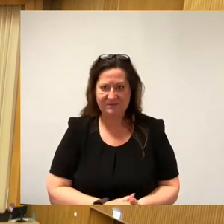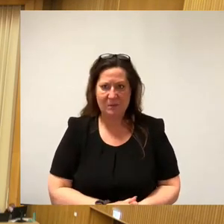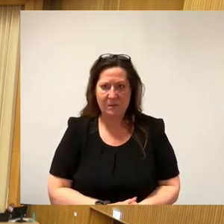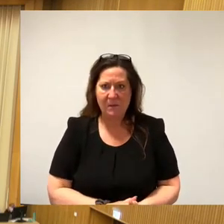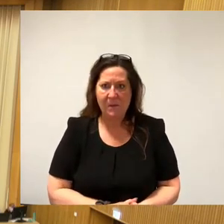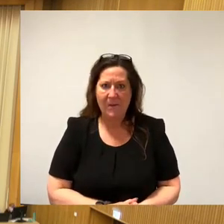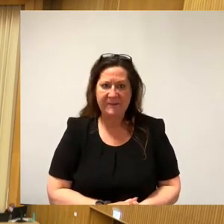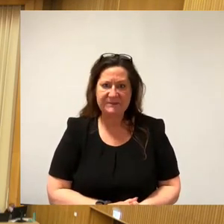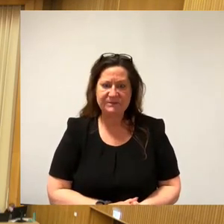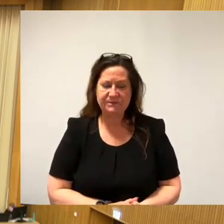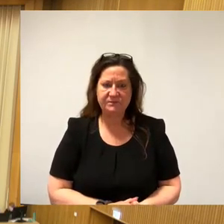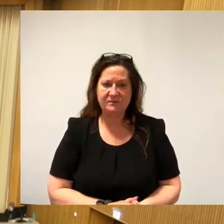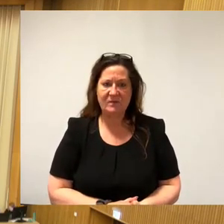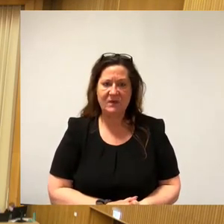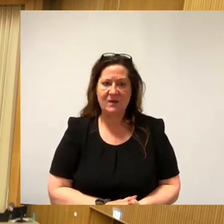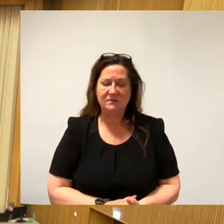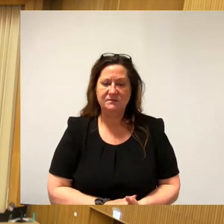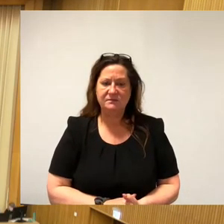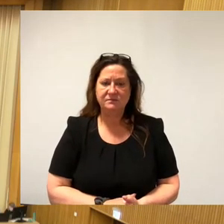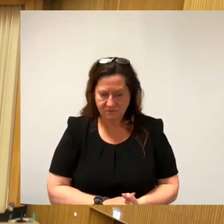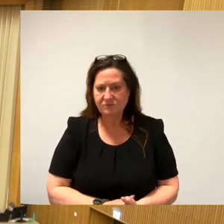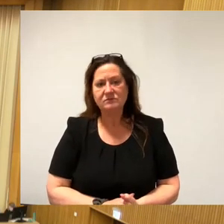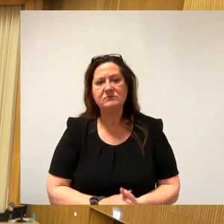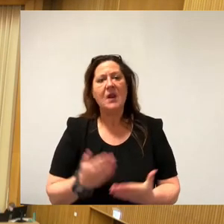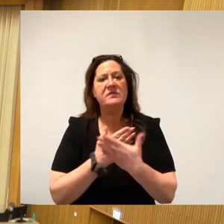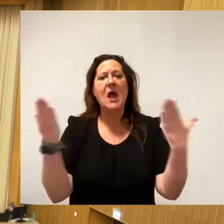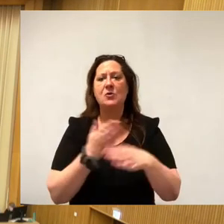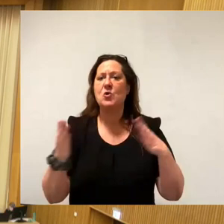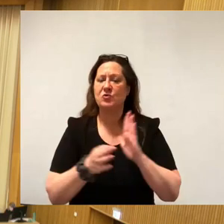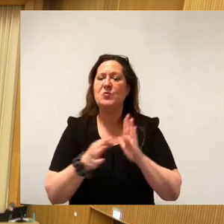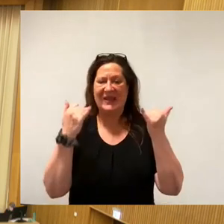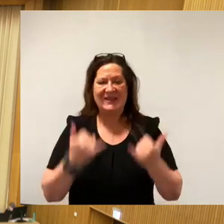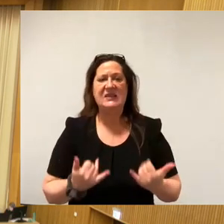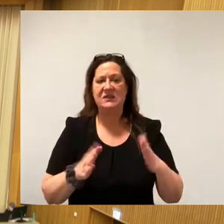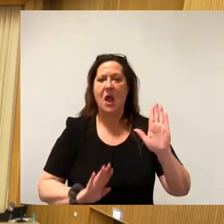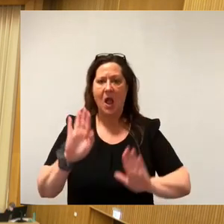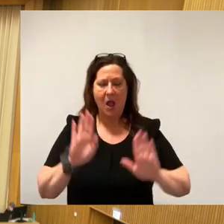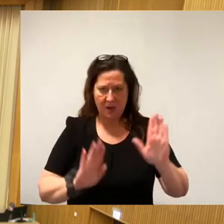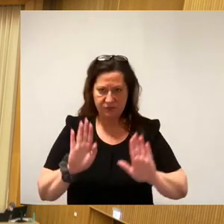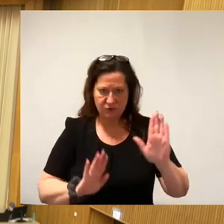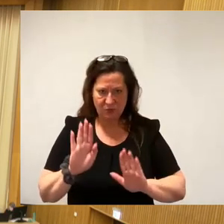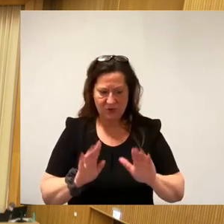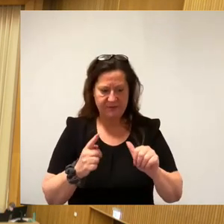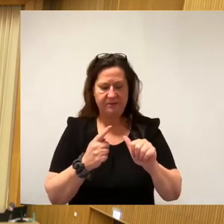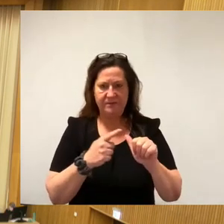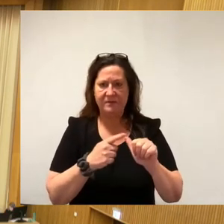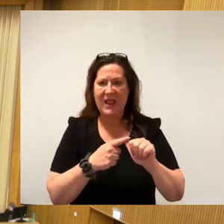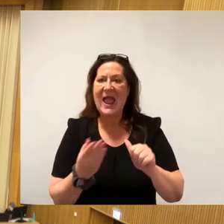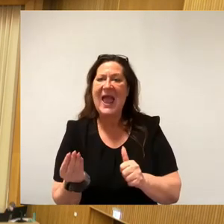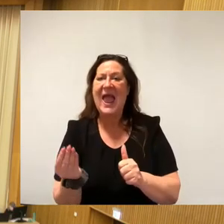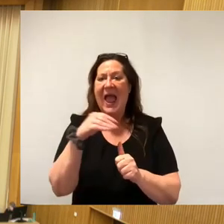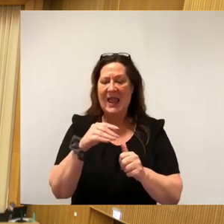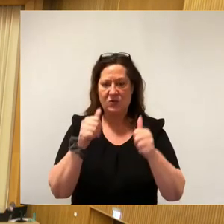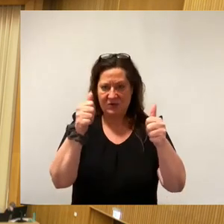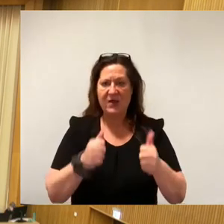Soweit die Debatte zu diesem Tagesordnungspunkt. Kommen wir zur Abstimmung. Wir haben zunächst den Ergänzungsantrag Freier Wähler, Freier Bürger.